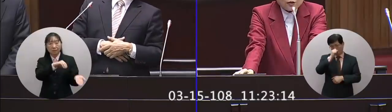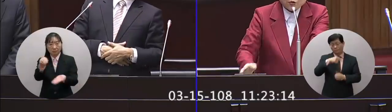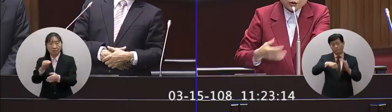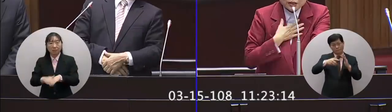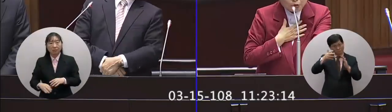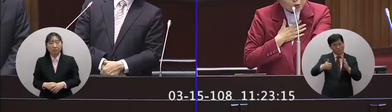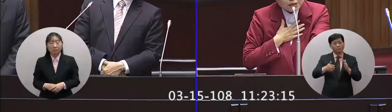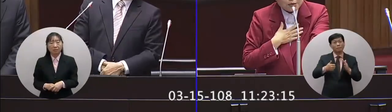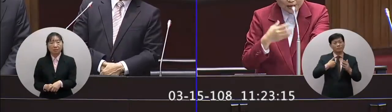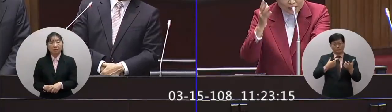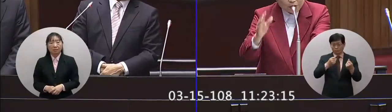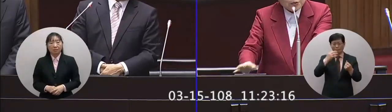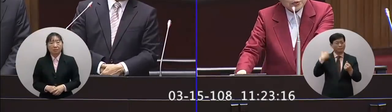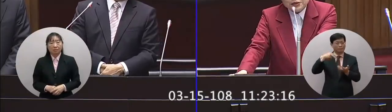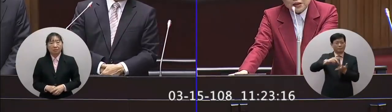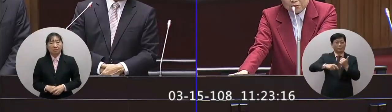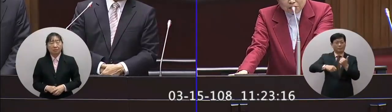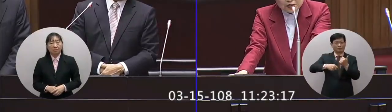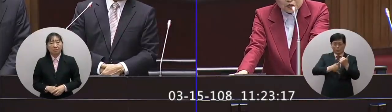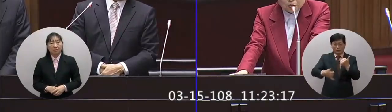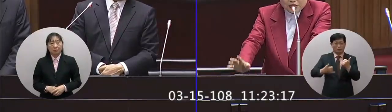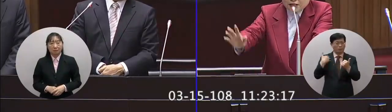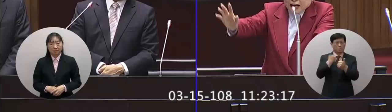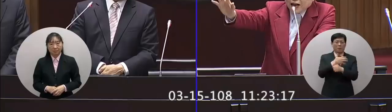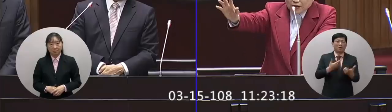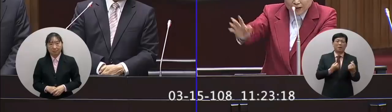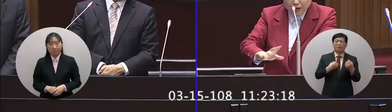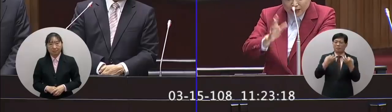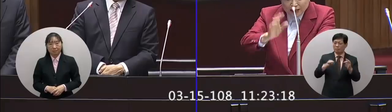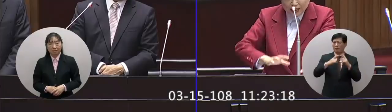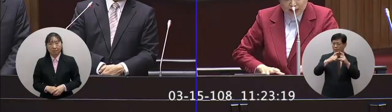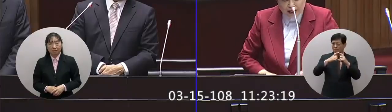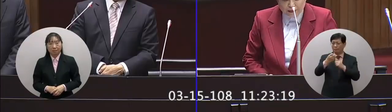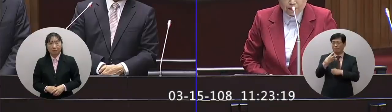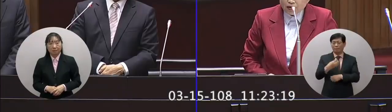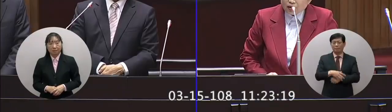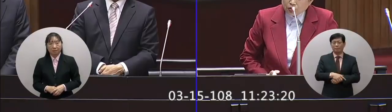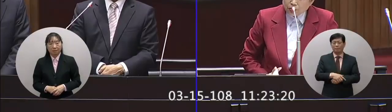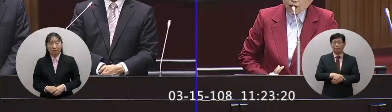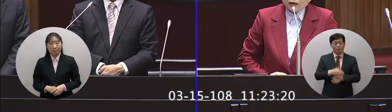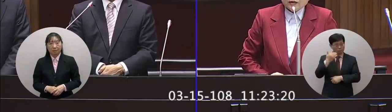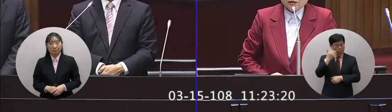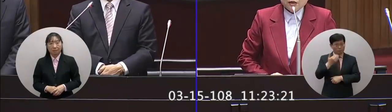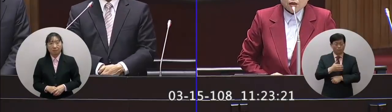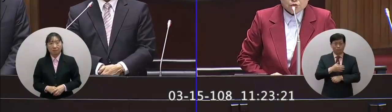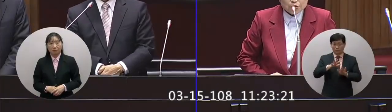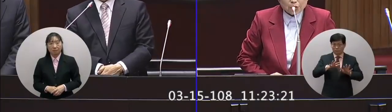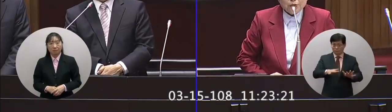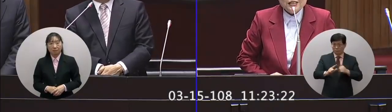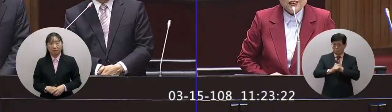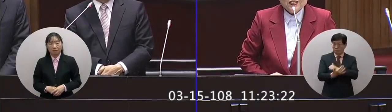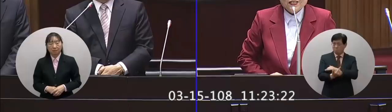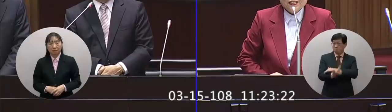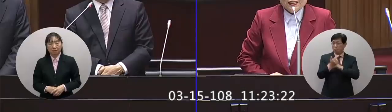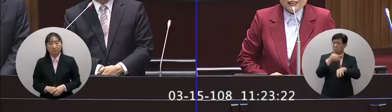院長我是回國立委你是回國院長我們都很清楚我們簡答好了我要跟您提一下如果你們禁